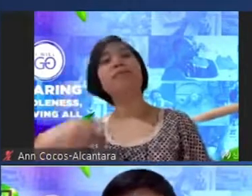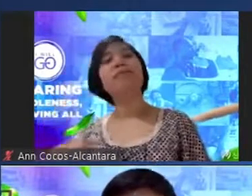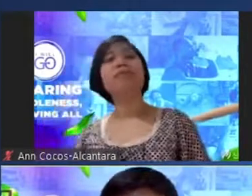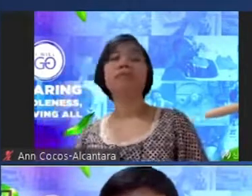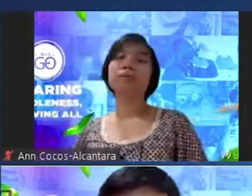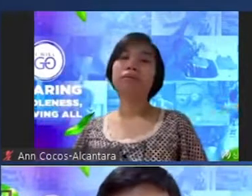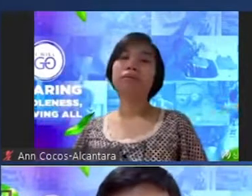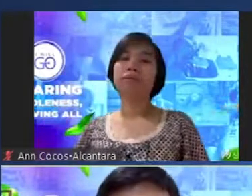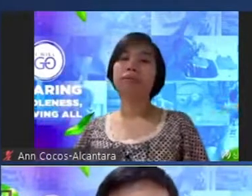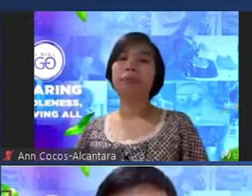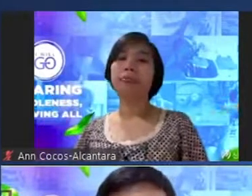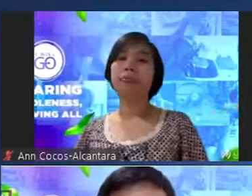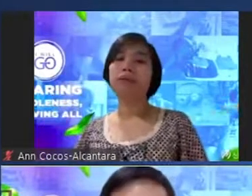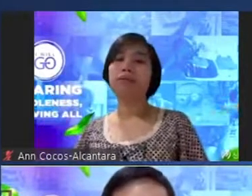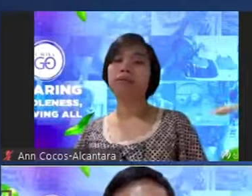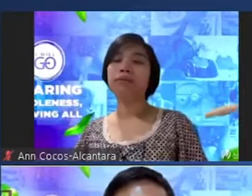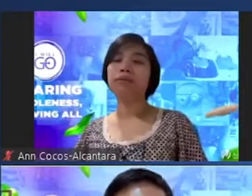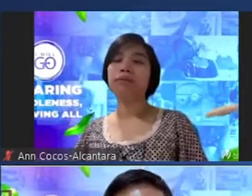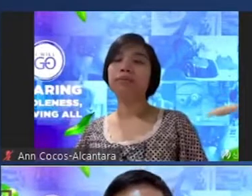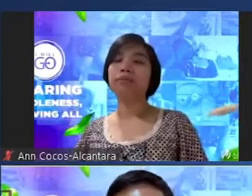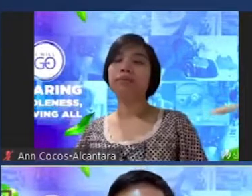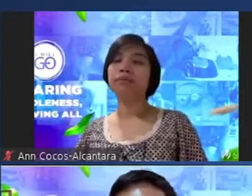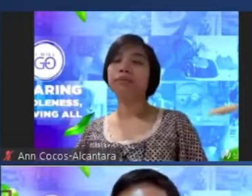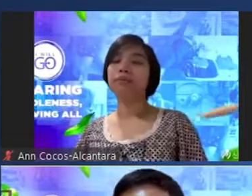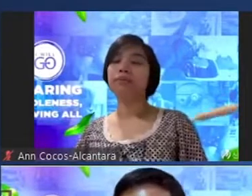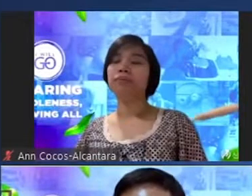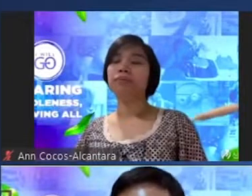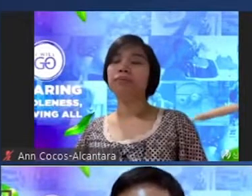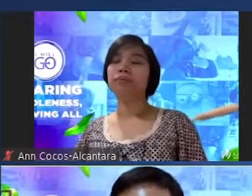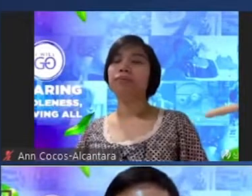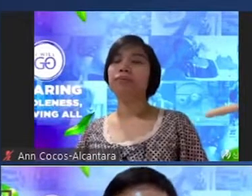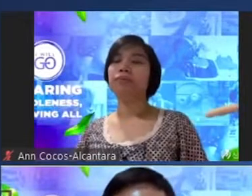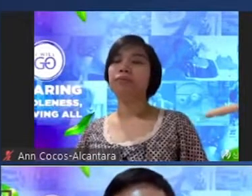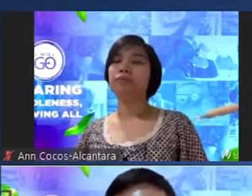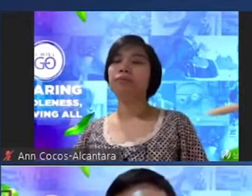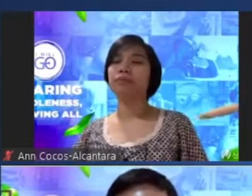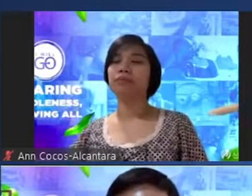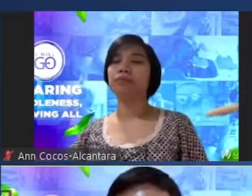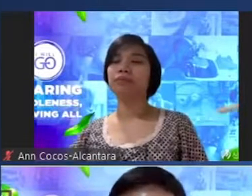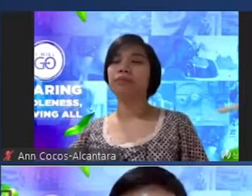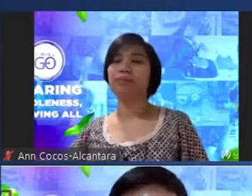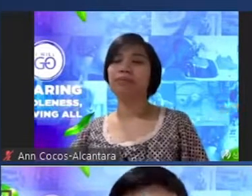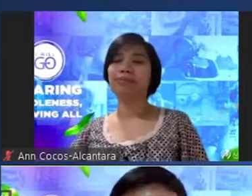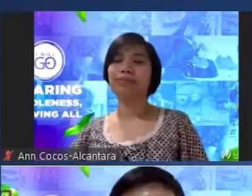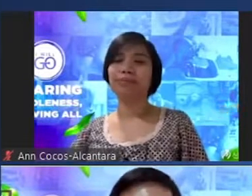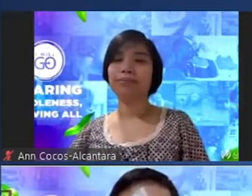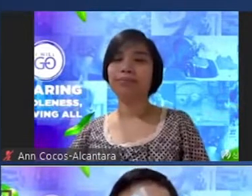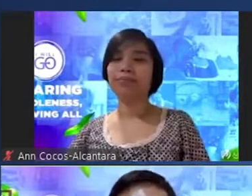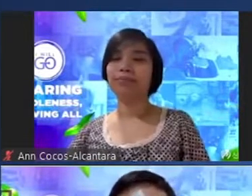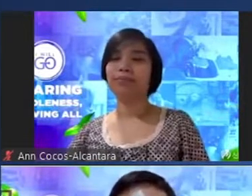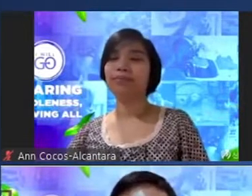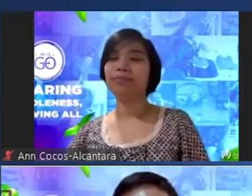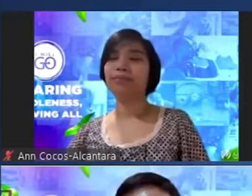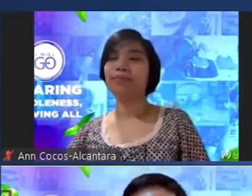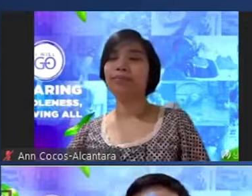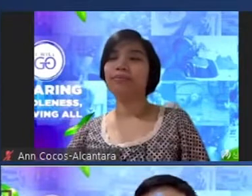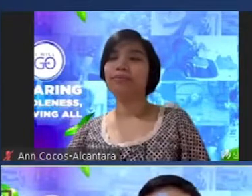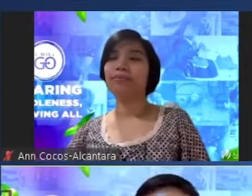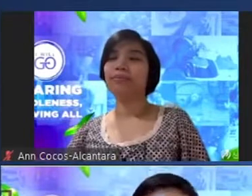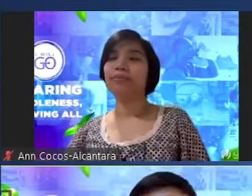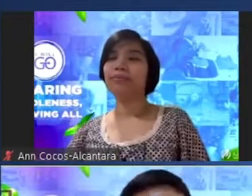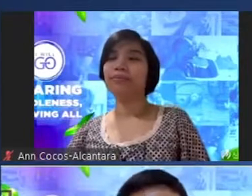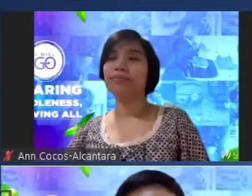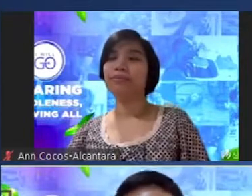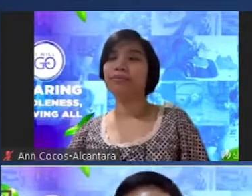pinapaasang palatayahan na itong iniinom nila ay gumagaling sila kaya may mga